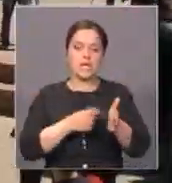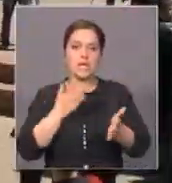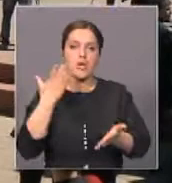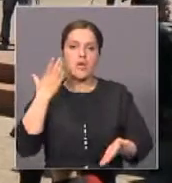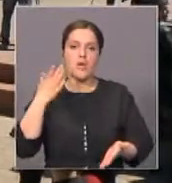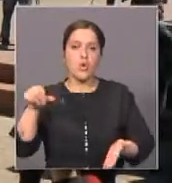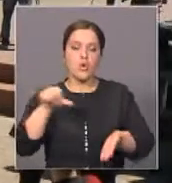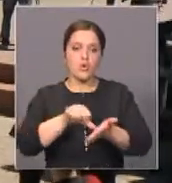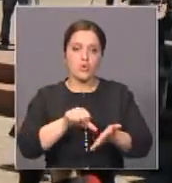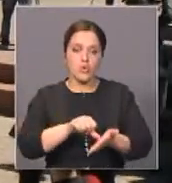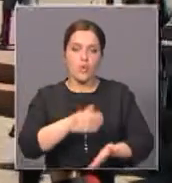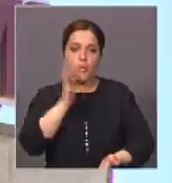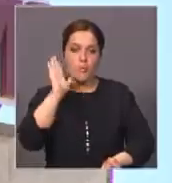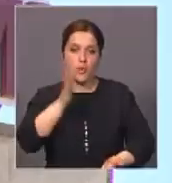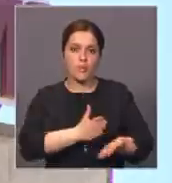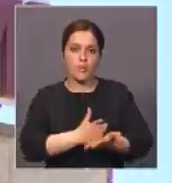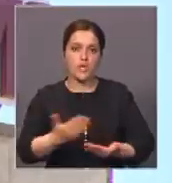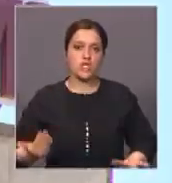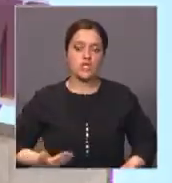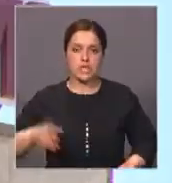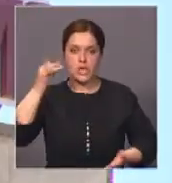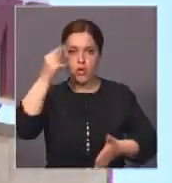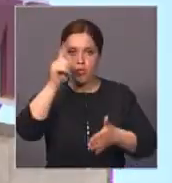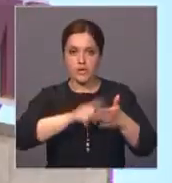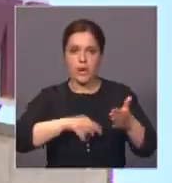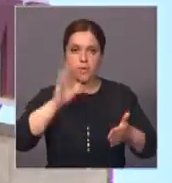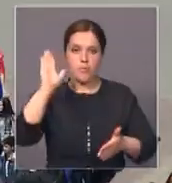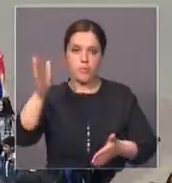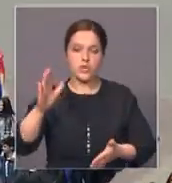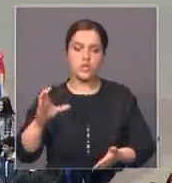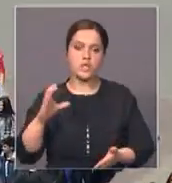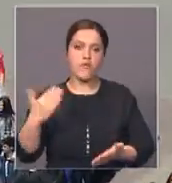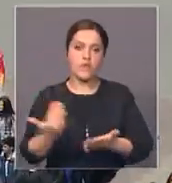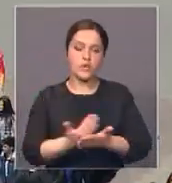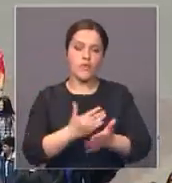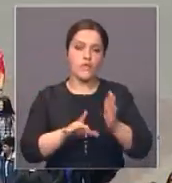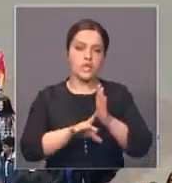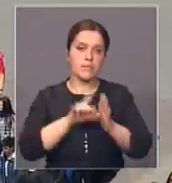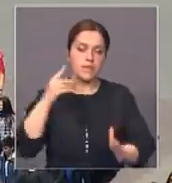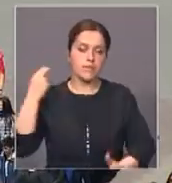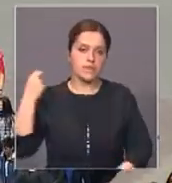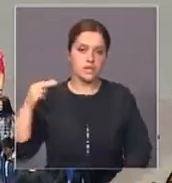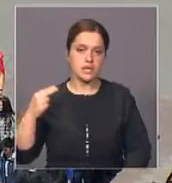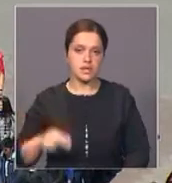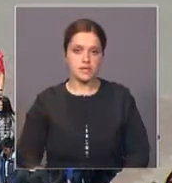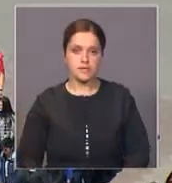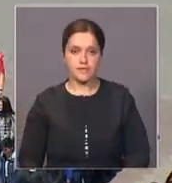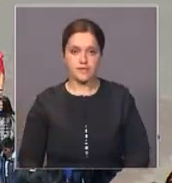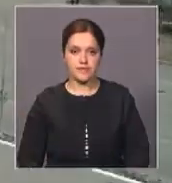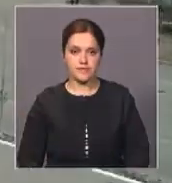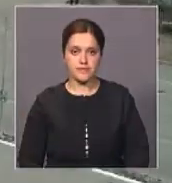участие в политической жизни страны и уверенность в будущем с вновь избранным президентом.